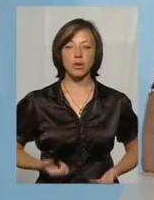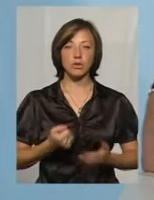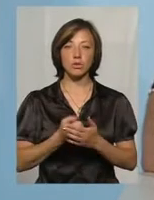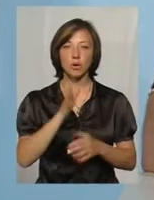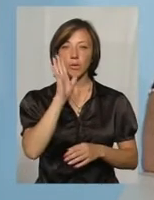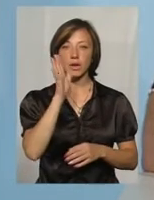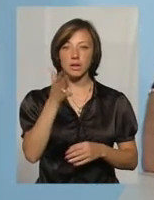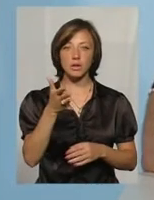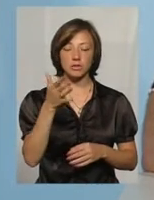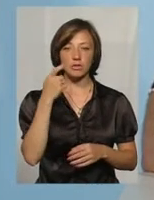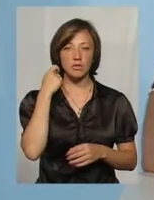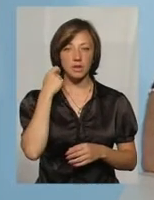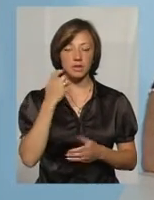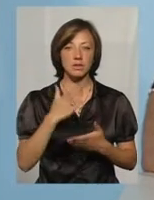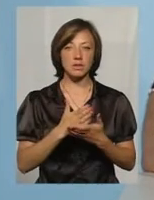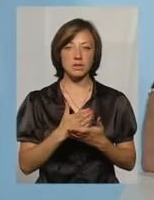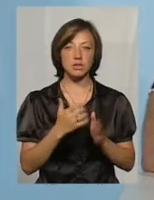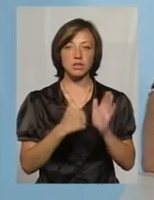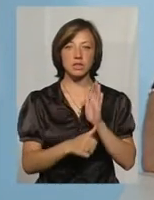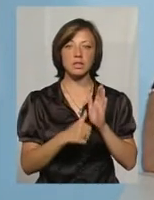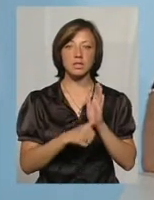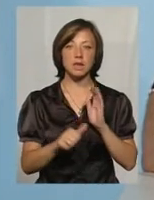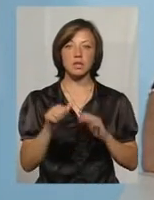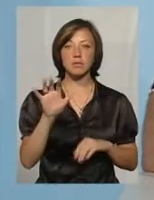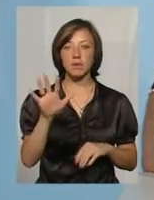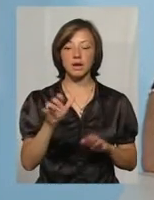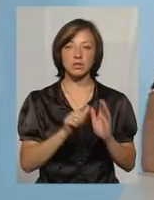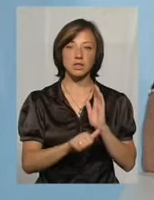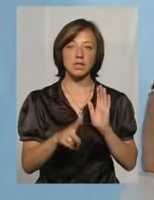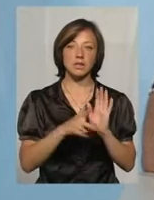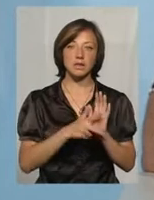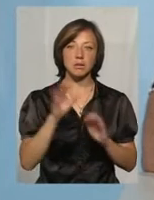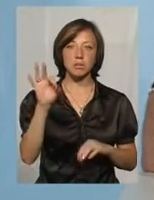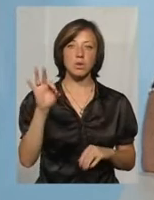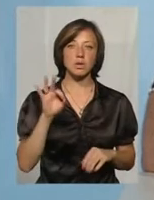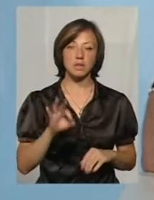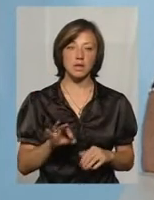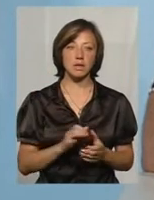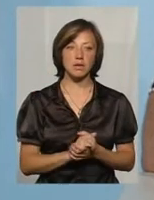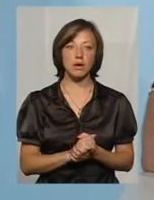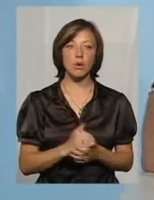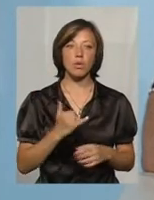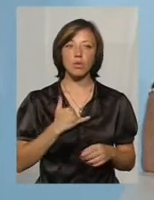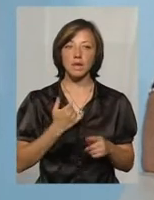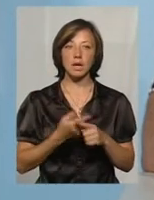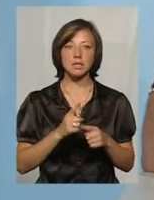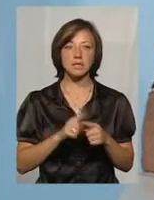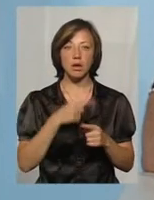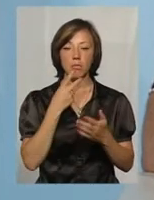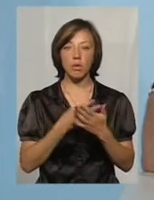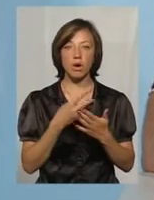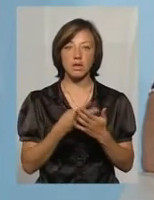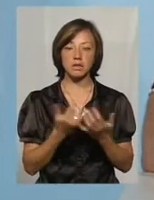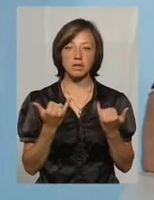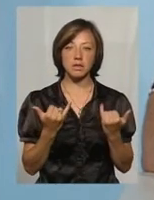п'ятирічного віку, складає приблизно 65-68%. У нас цей показник на даний